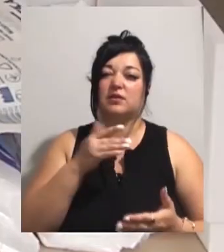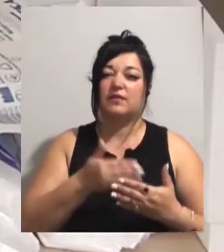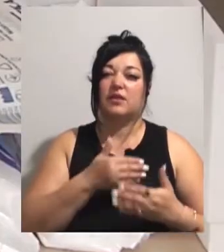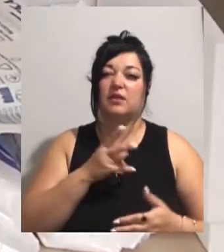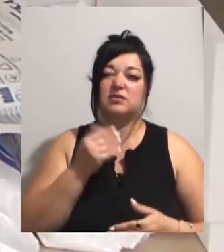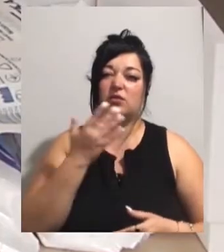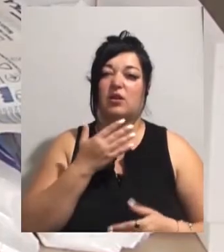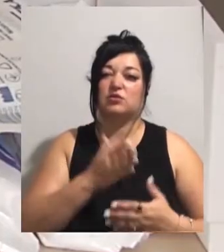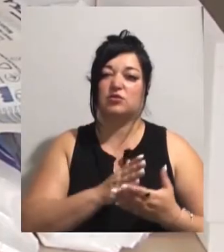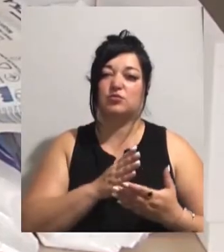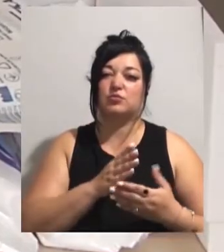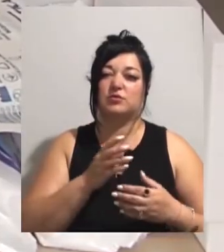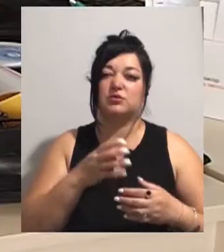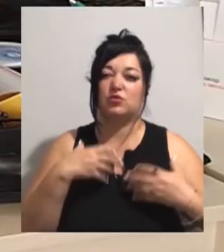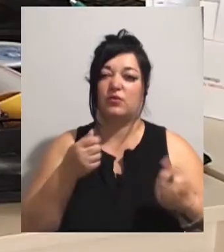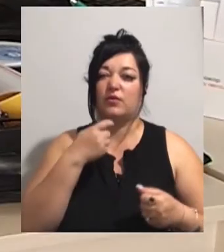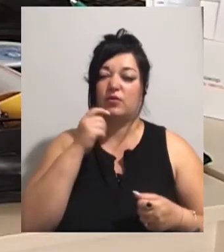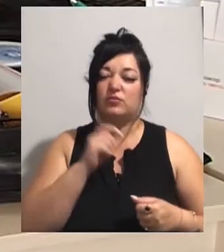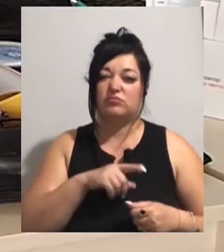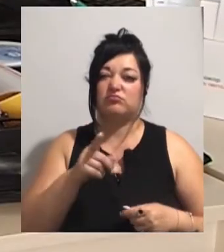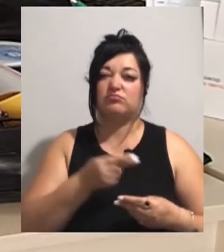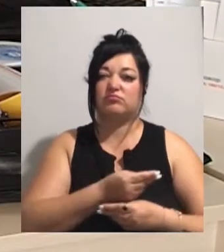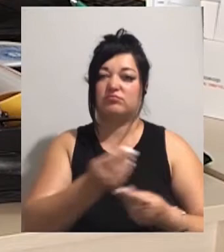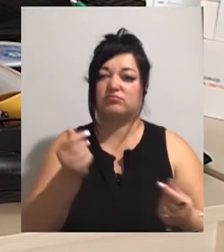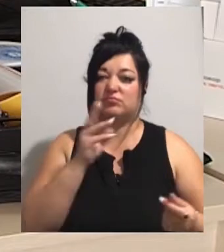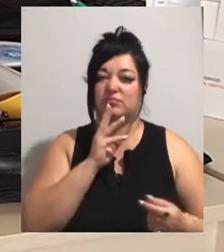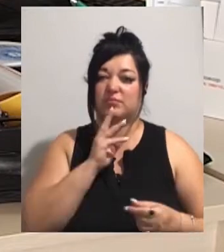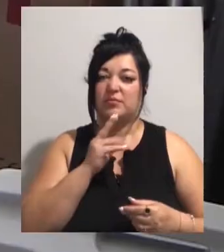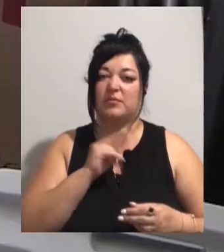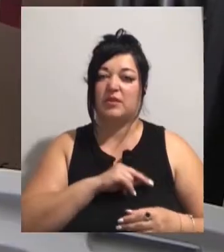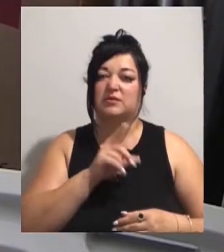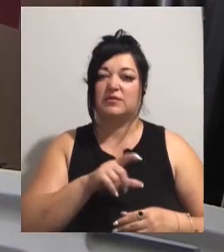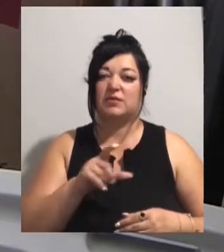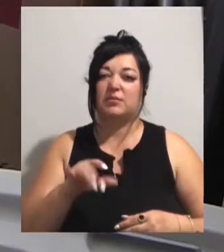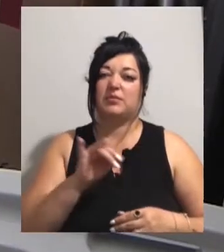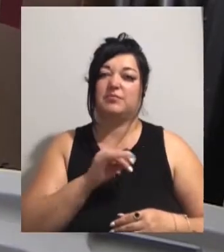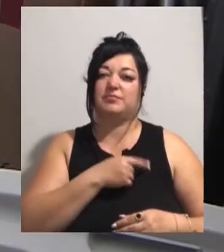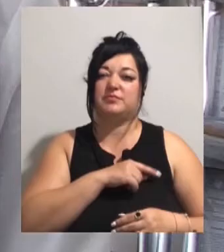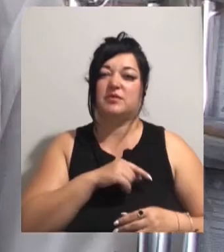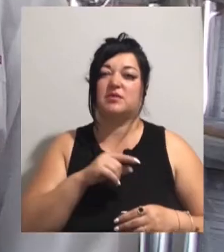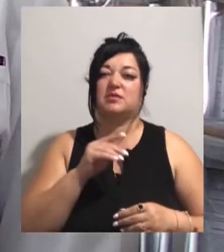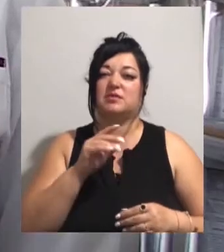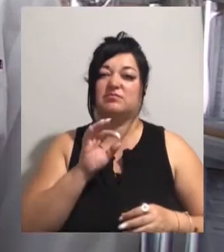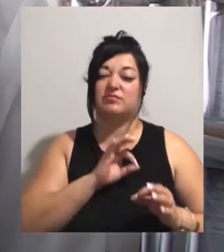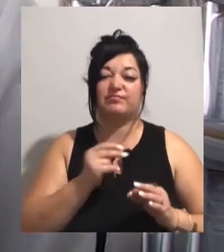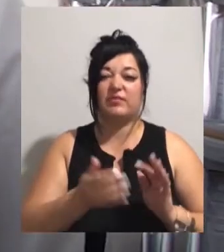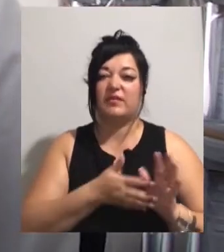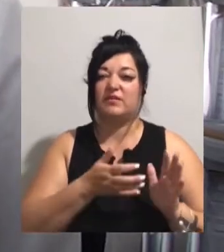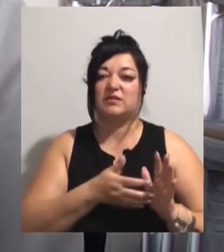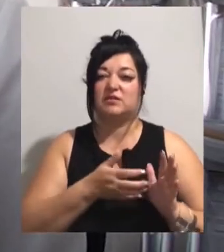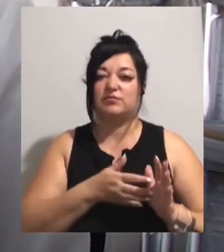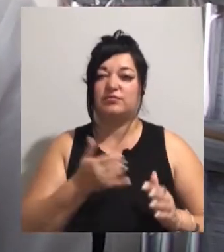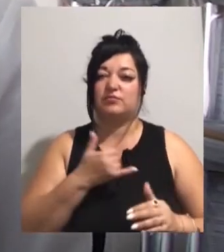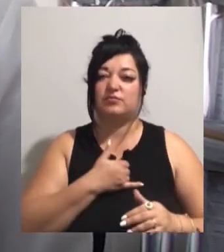України витрачається на заробітну плату працівникам. Ольга Осадченко каже, на технічні засоби реабілітації не вистачає. На остатні гроші ми